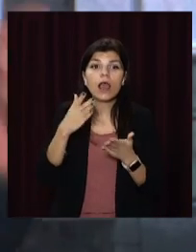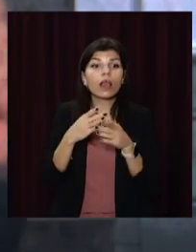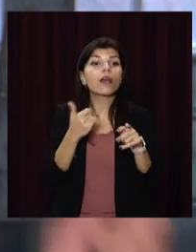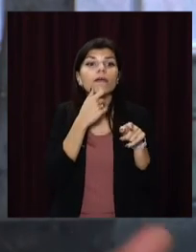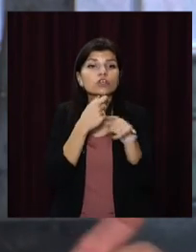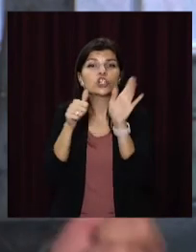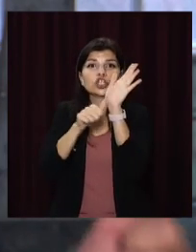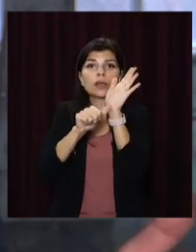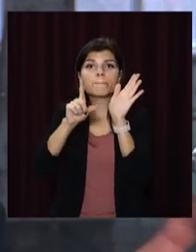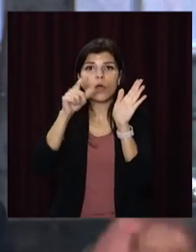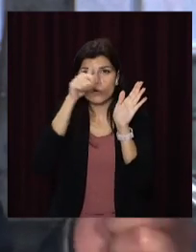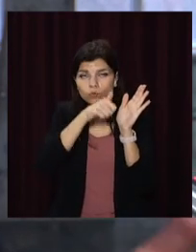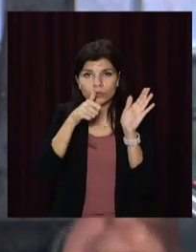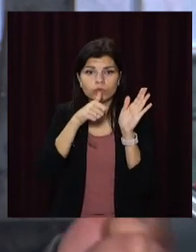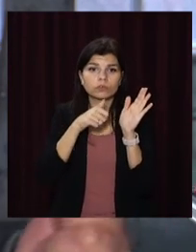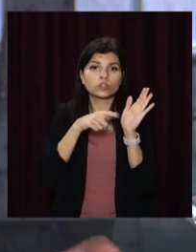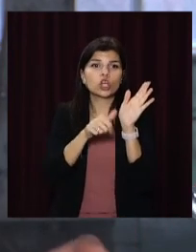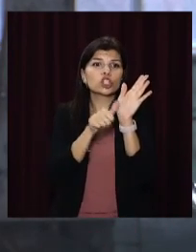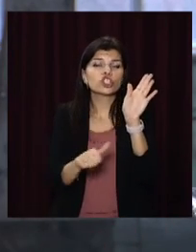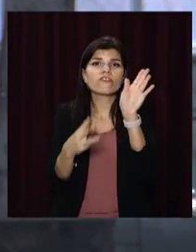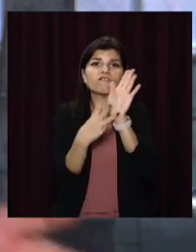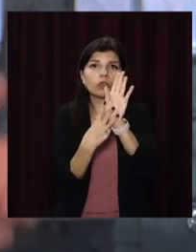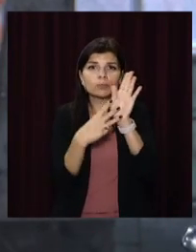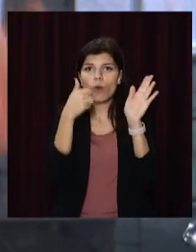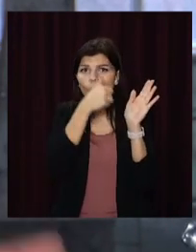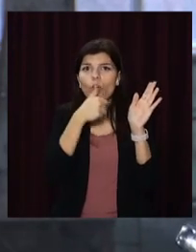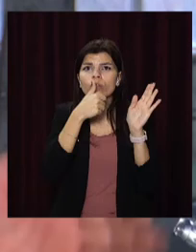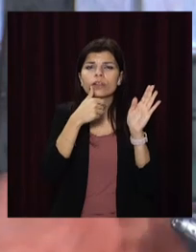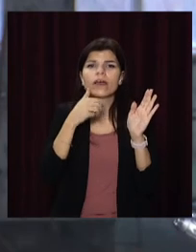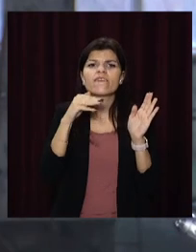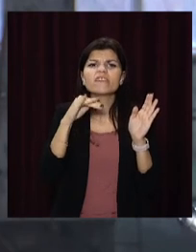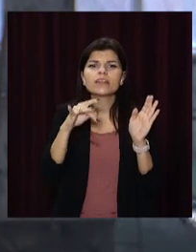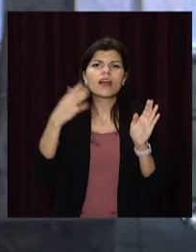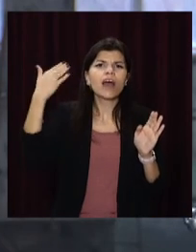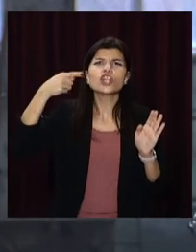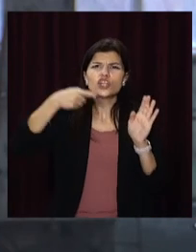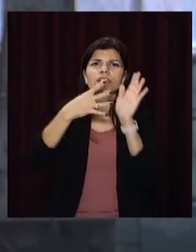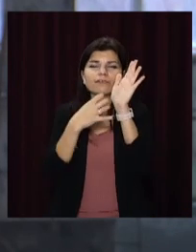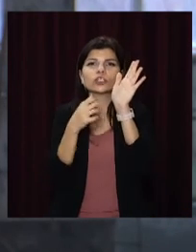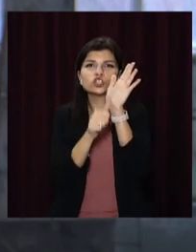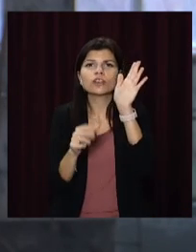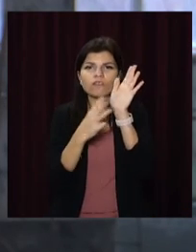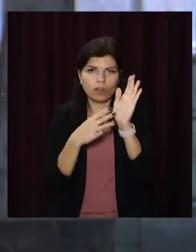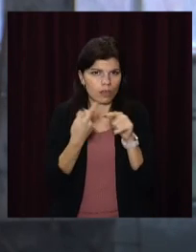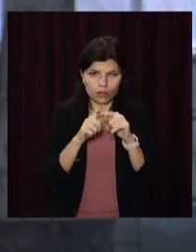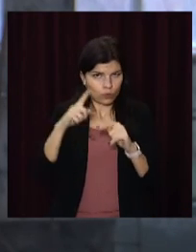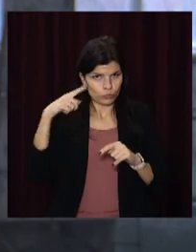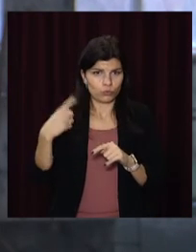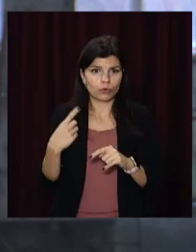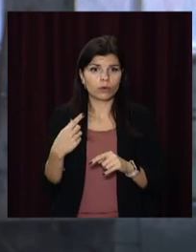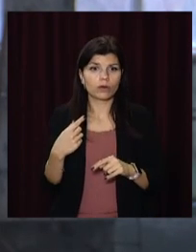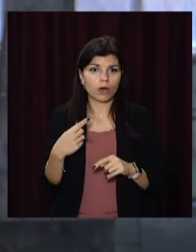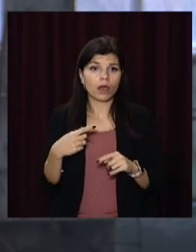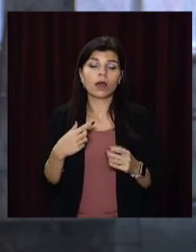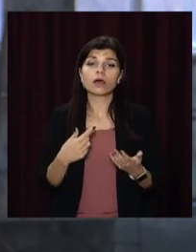року, фільтри 1968 року. Тут, в принципі, прикидуйте, скільки ще треба попрацювати, щоб вийти, як